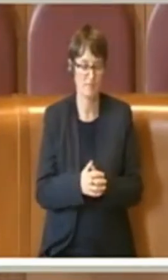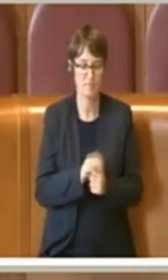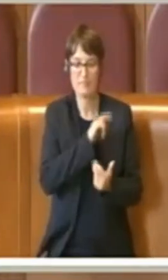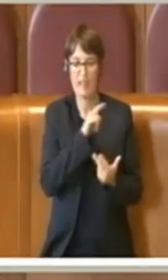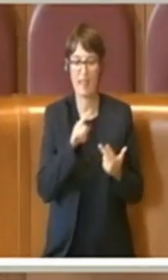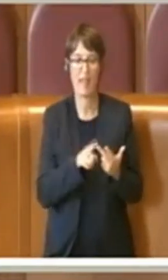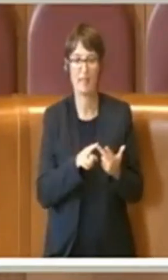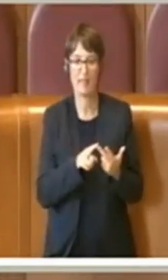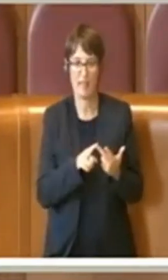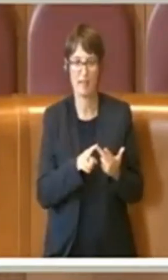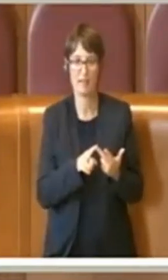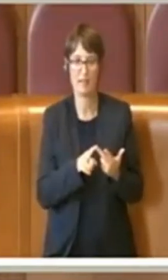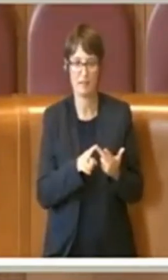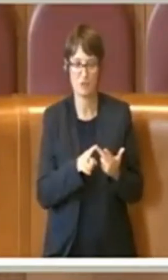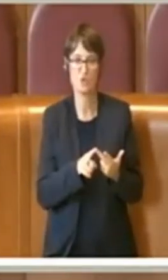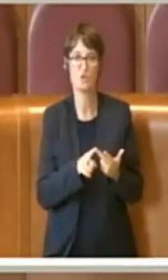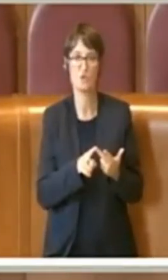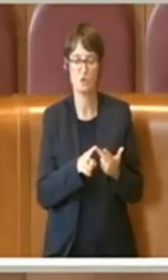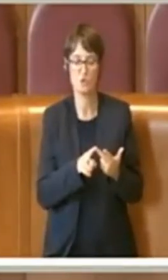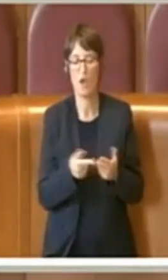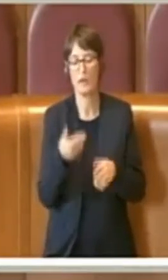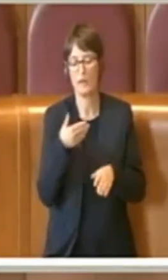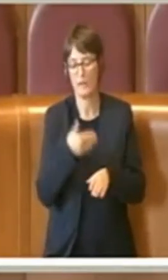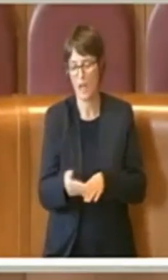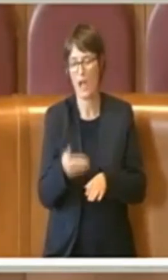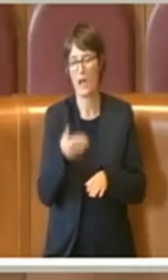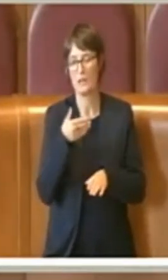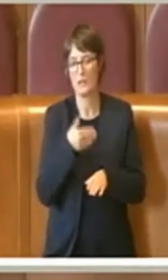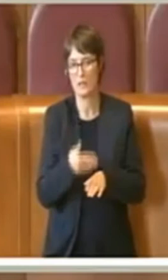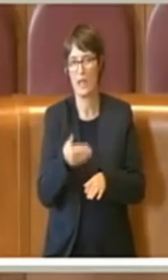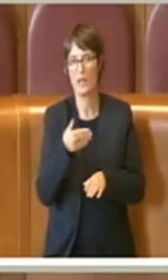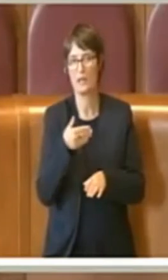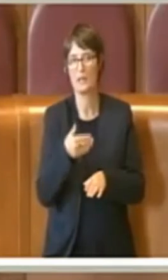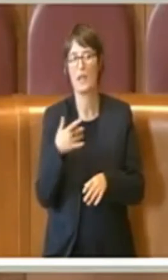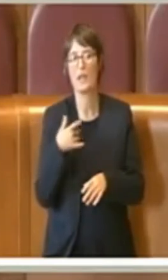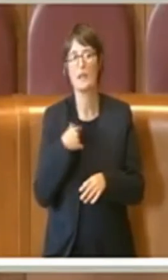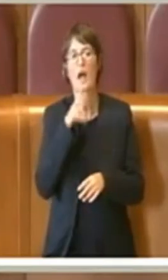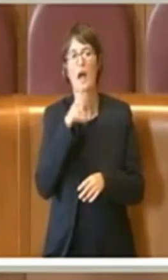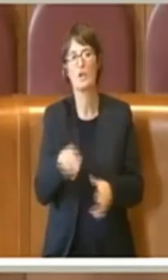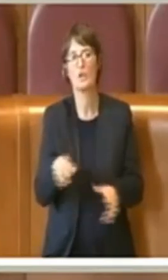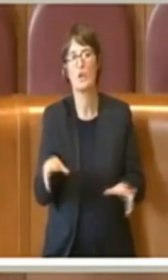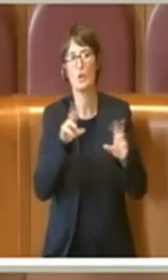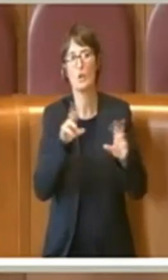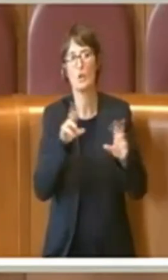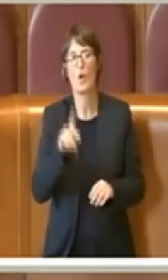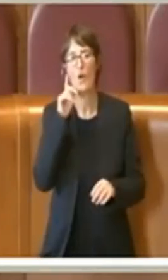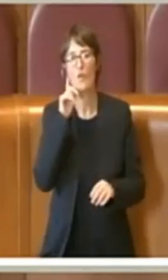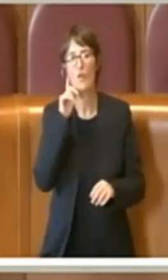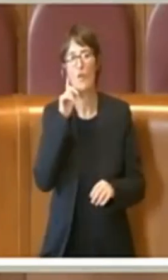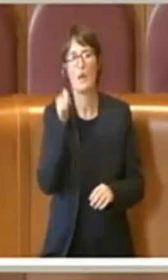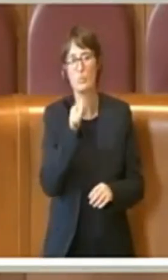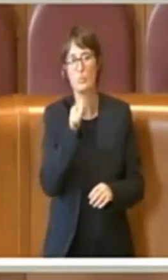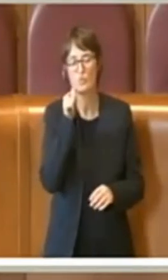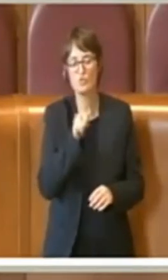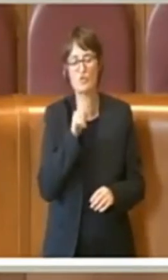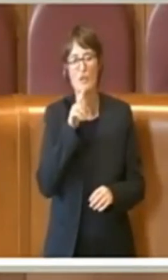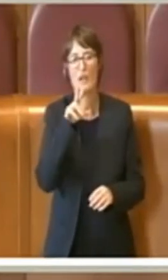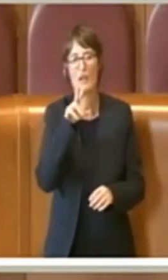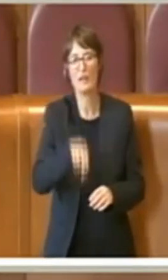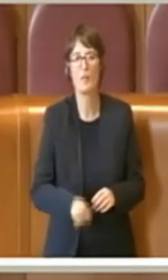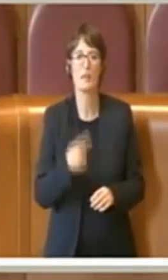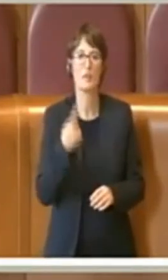battuta, sui ritardi, sempre io continuo a dire, se si ripete una bugia, una, dieci, cento volte,